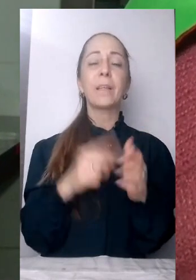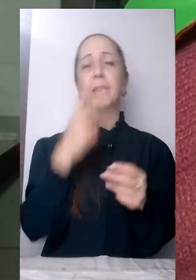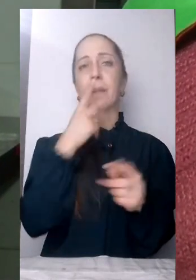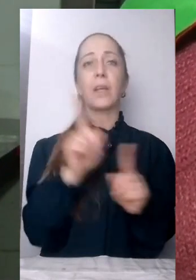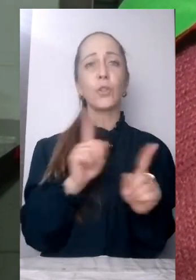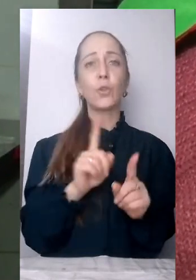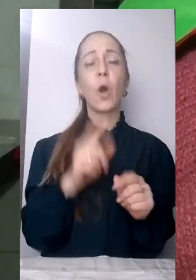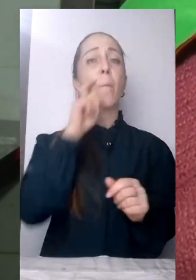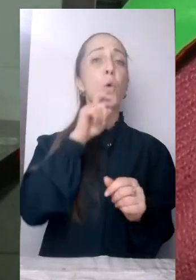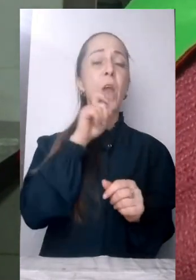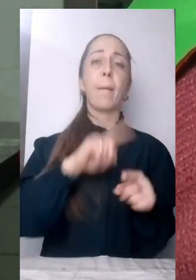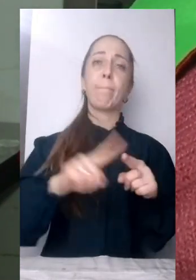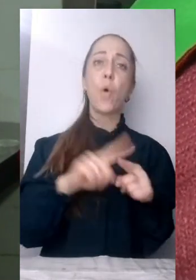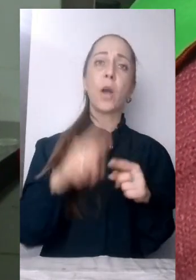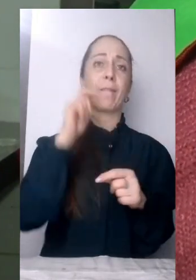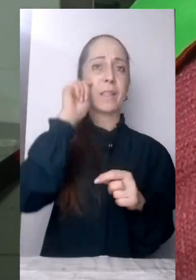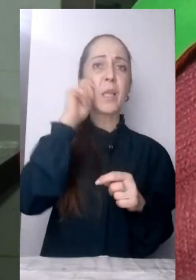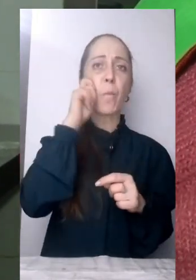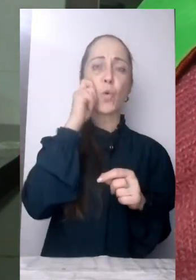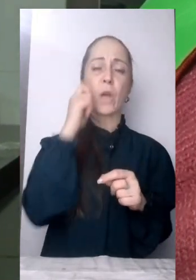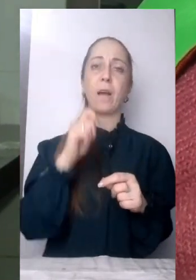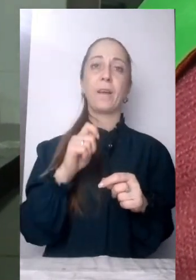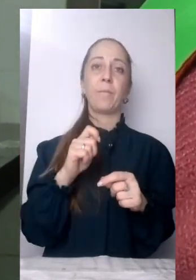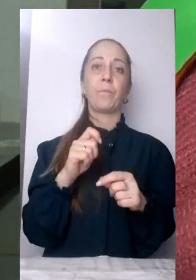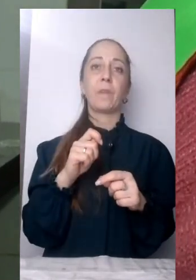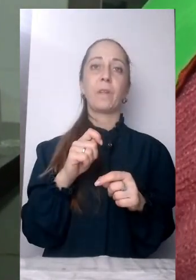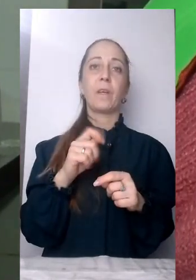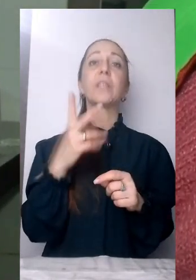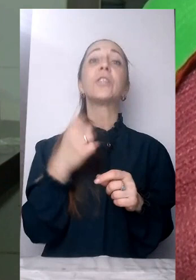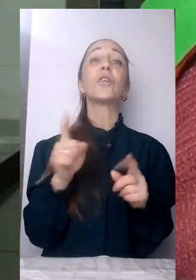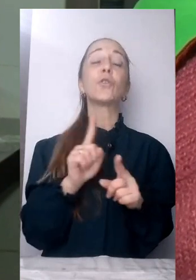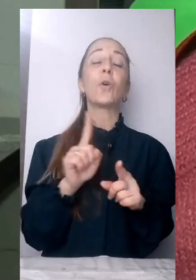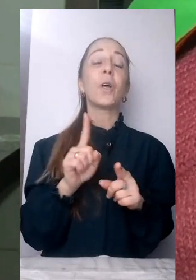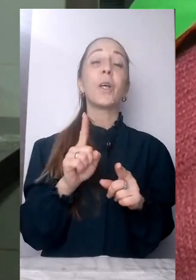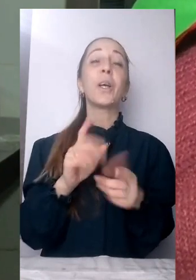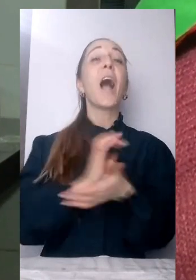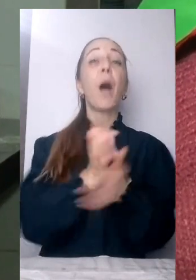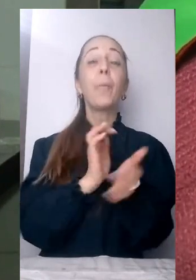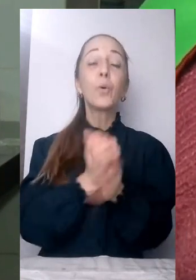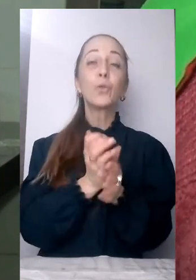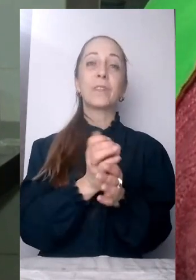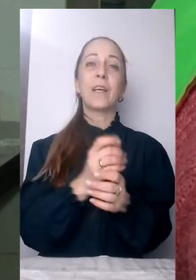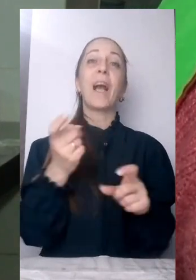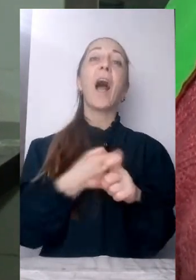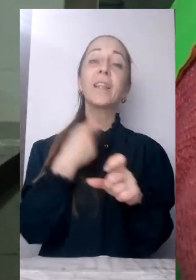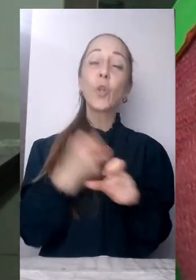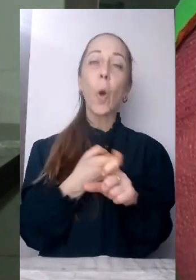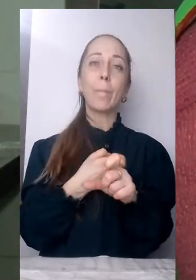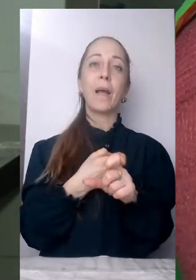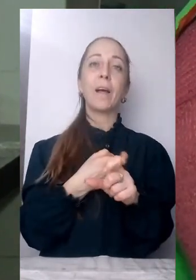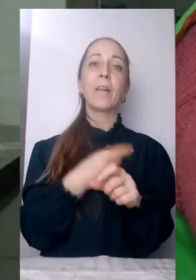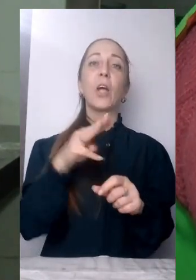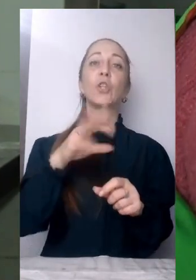цибуля, капуста, картопля, томати, помідори,